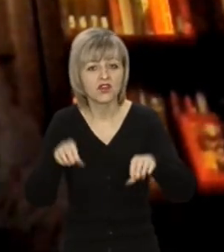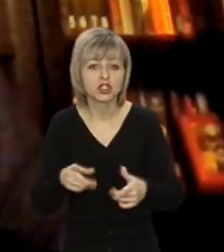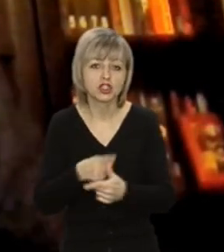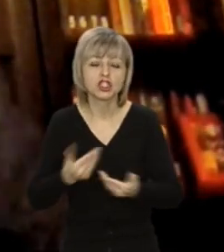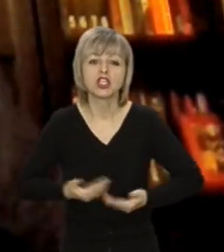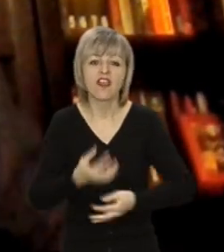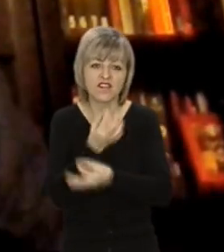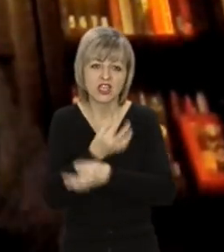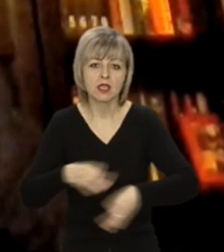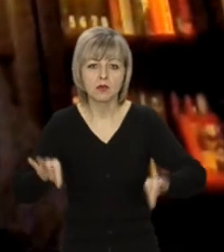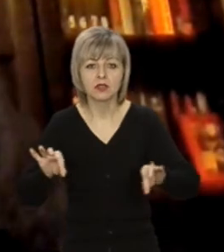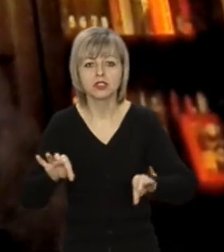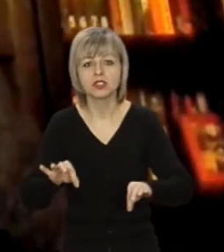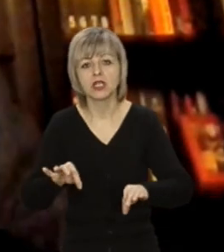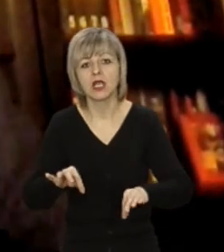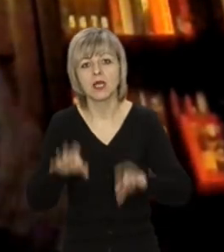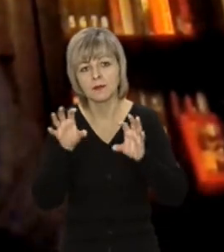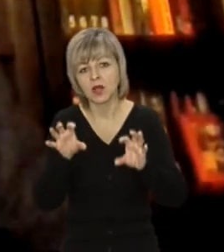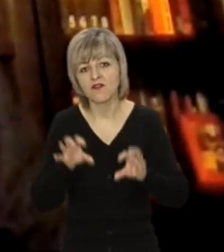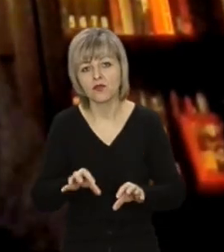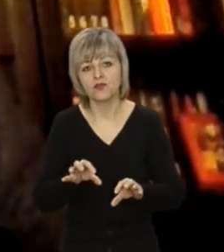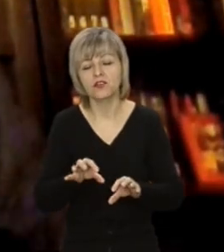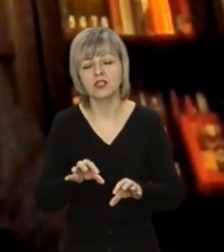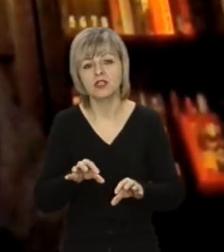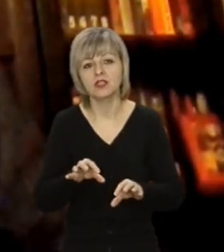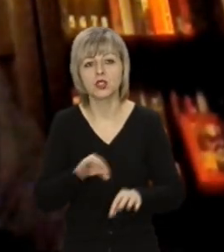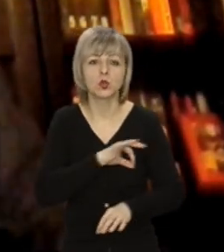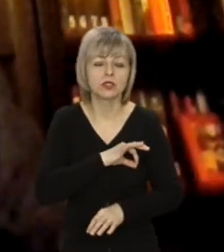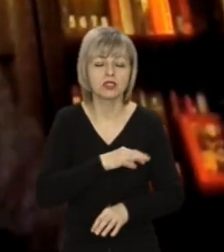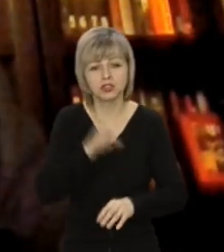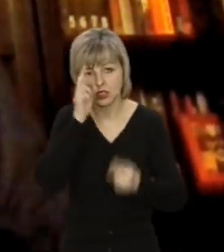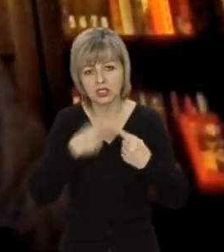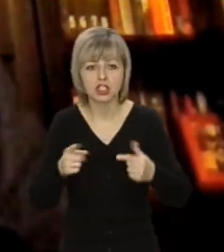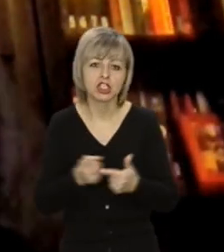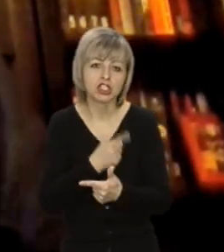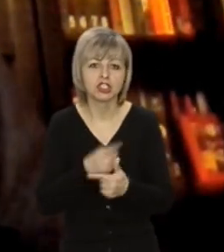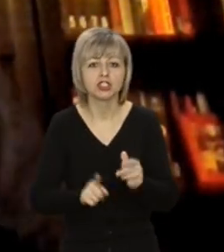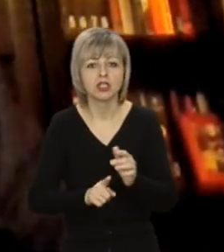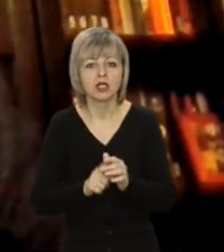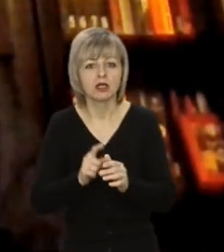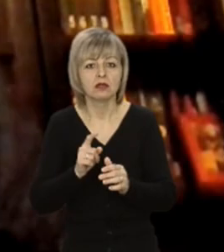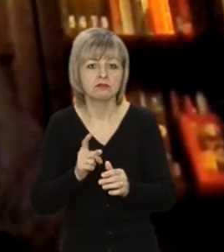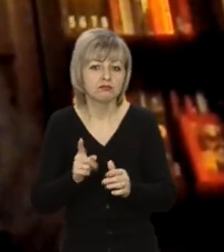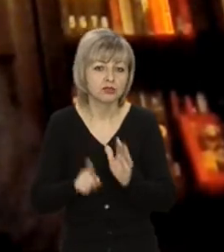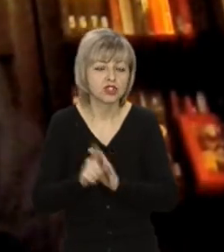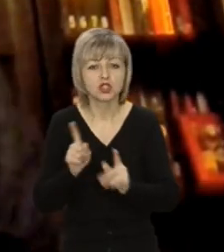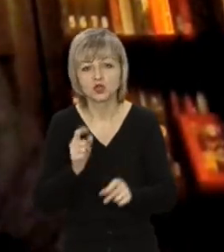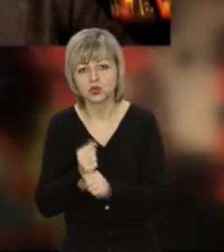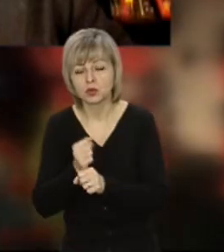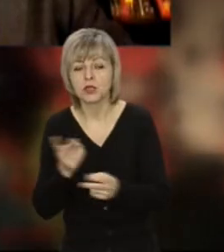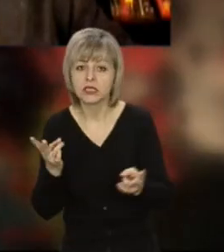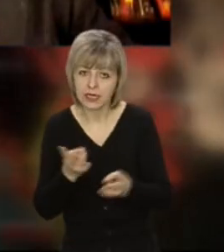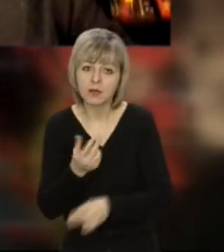чи жити в демократичній правовій державі, чи, в принципі, заплющувати очі на корупцію. Чи потрібно